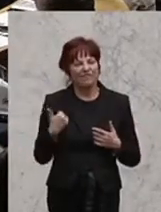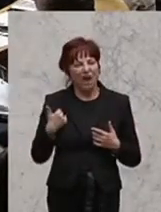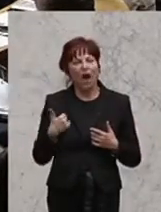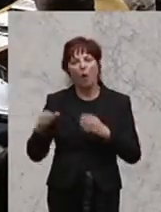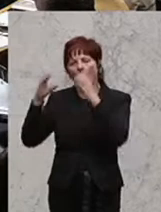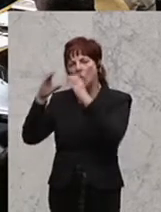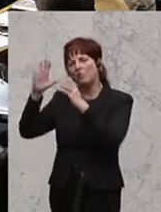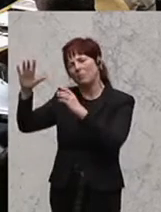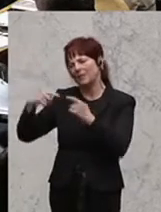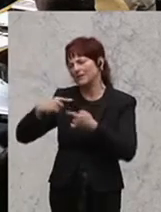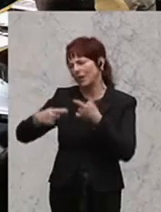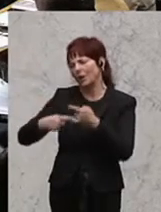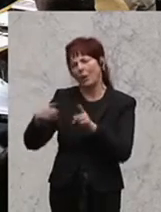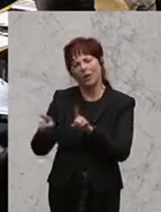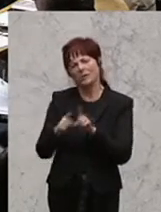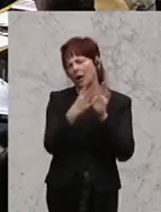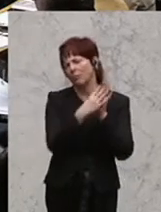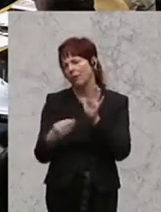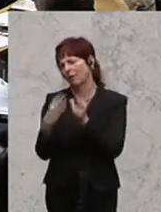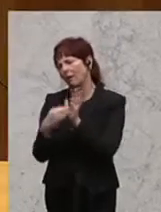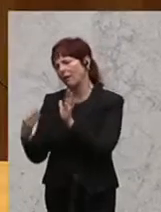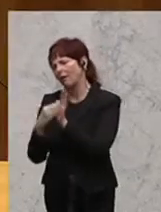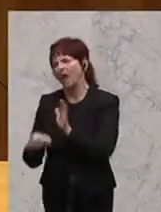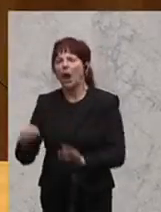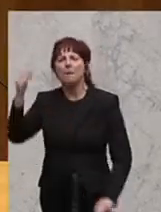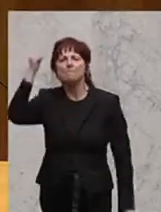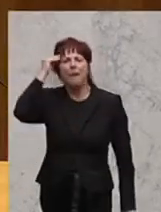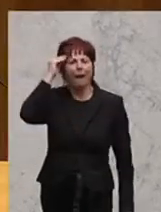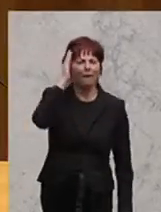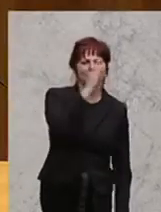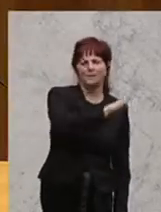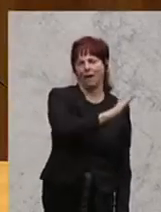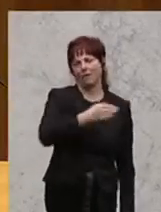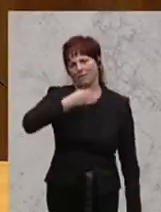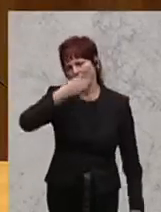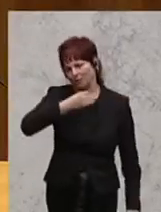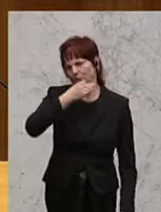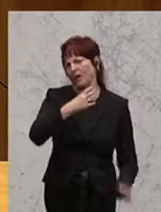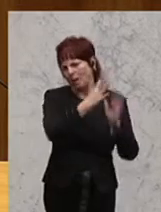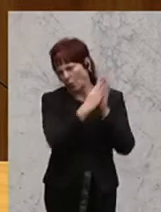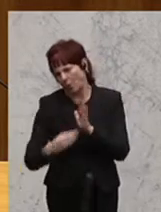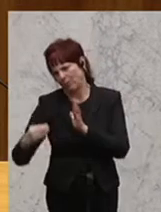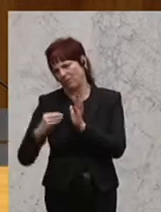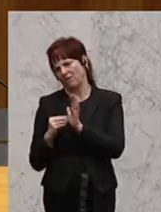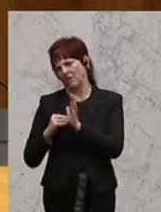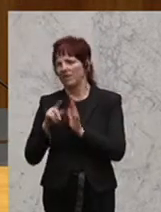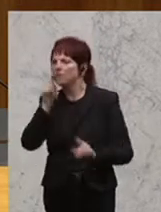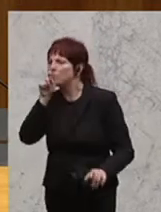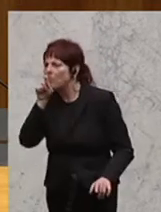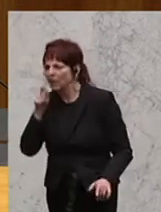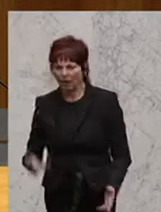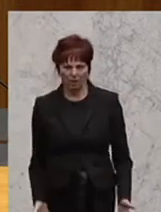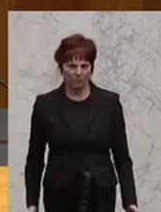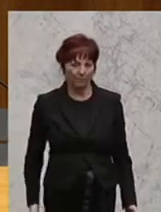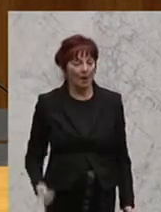ÖVP im Zusammenhang mit den Ausführungen der deutschen Bundeskanzlerin Merkel. Und es geht um das neue Glaubensdogma